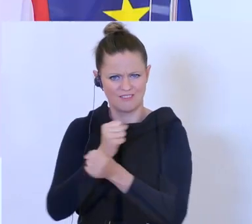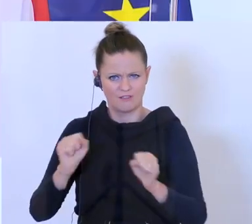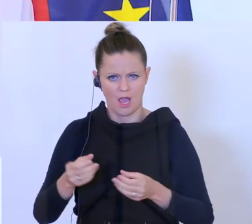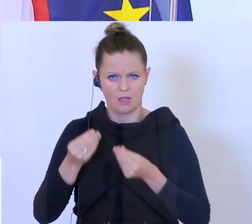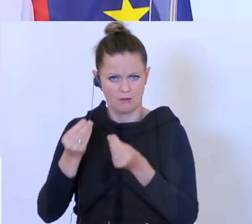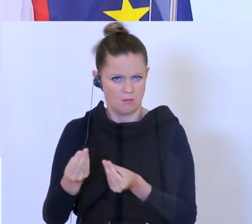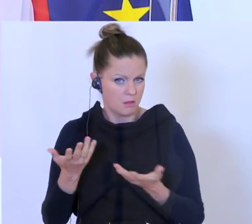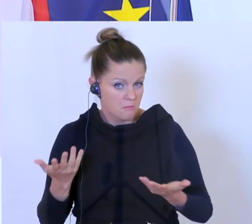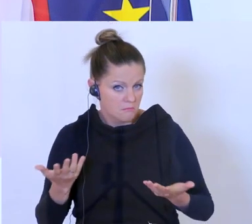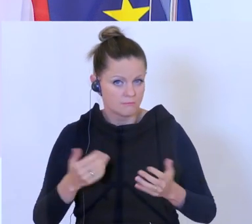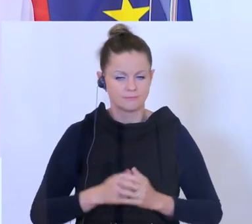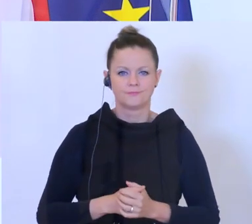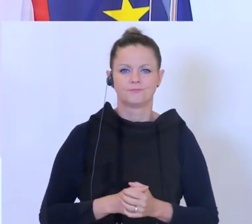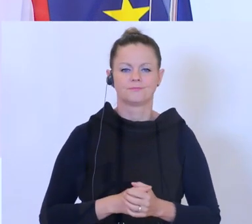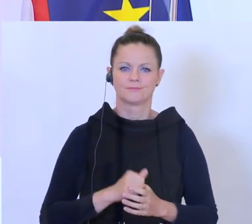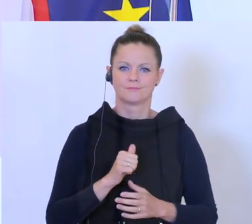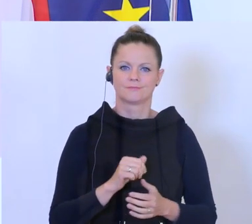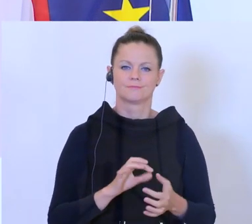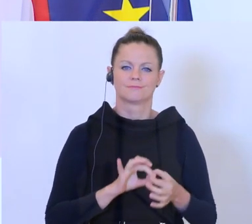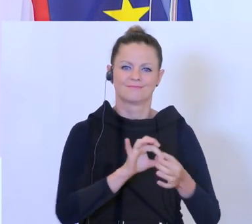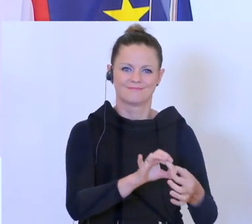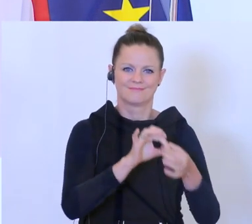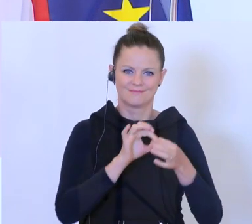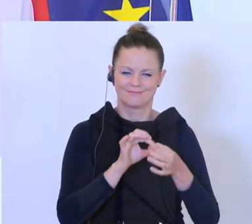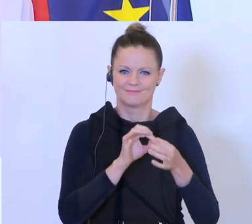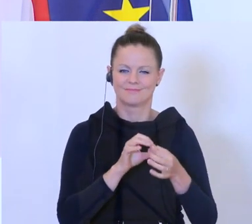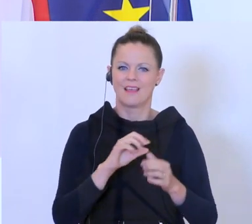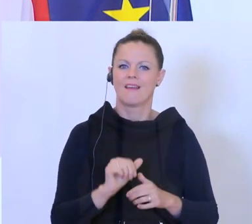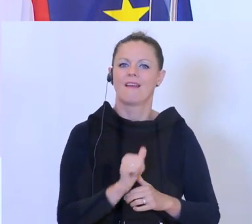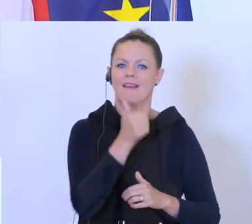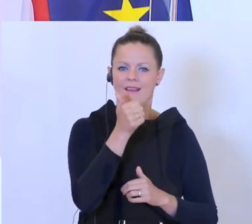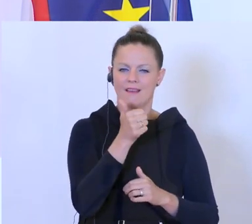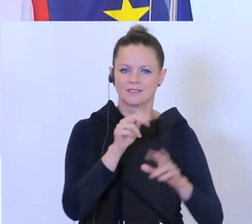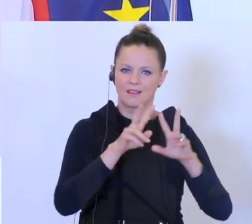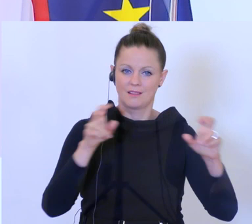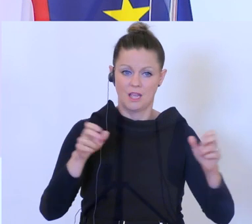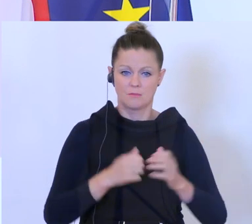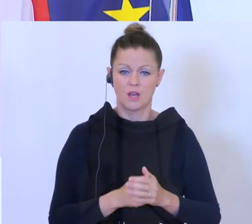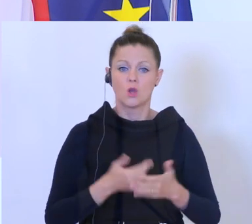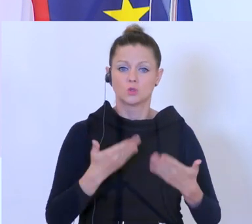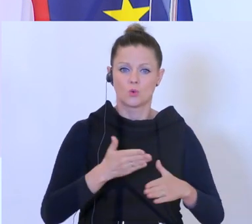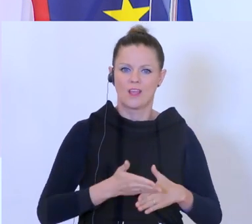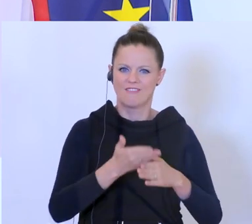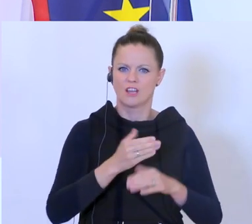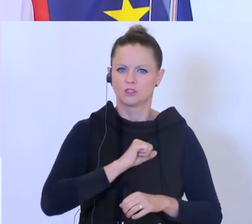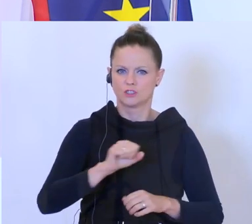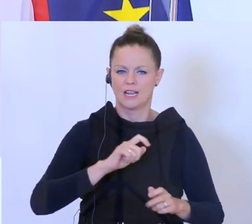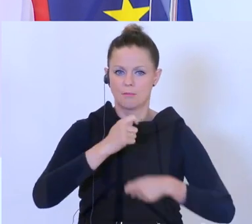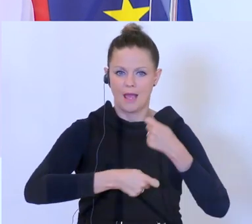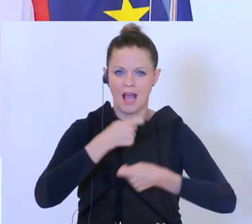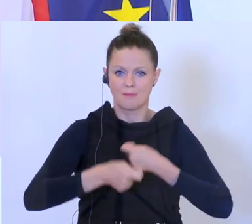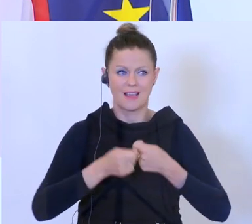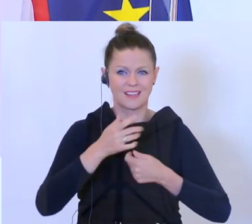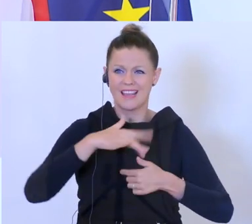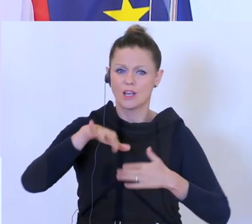Zur ersten Frage. Nun, wie gesagt, es gibt keine Blaupause für, wie man solche Hilfen schnell abwickelt. Wir haben hier neue Systeme